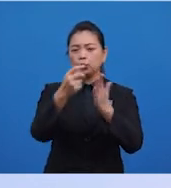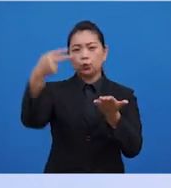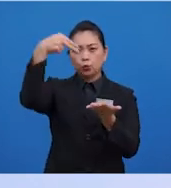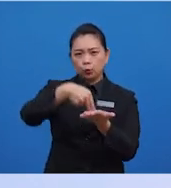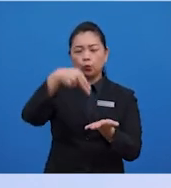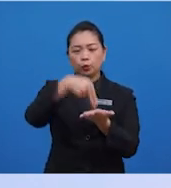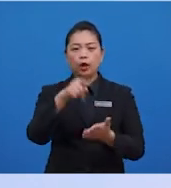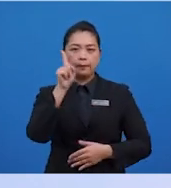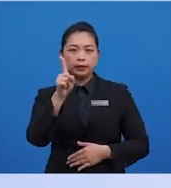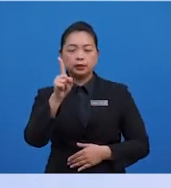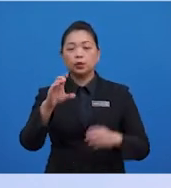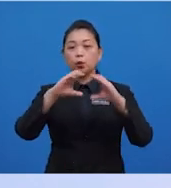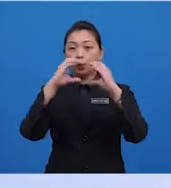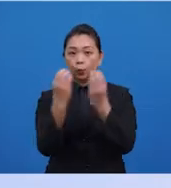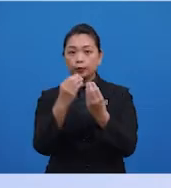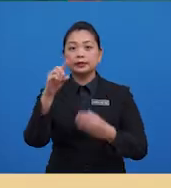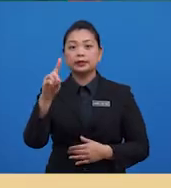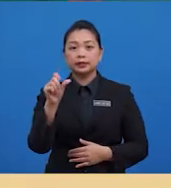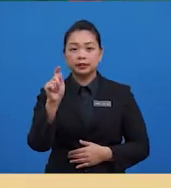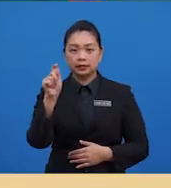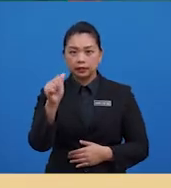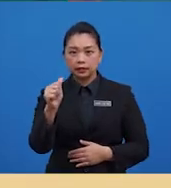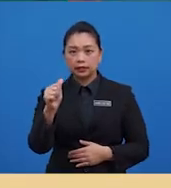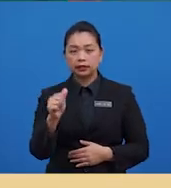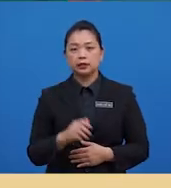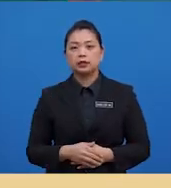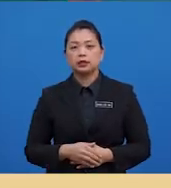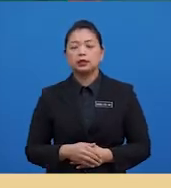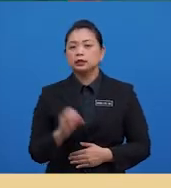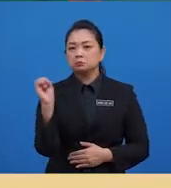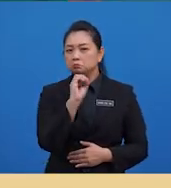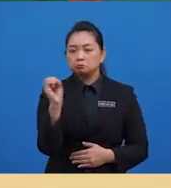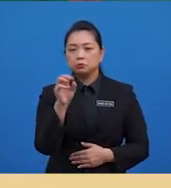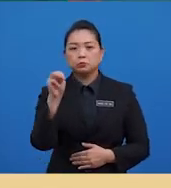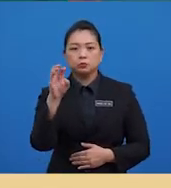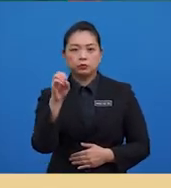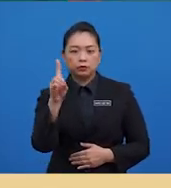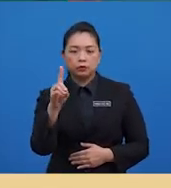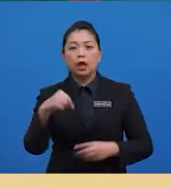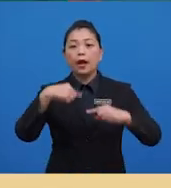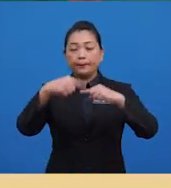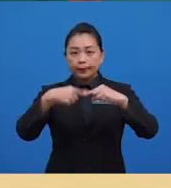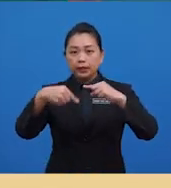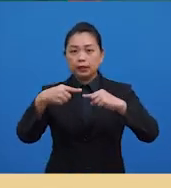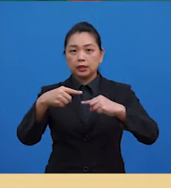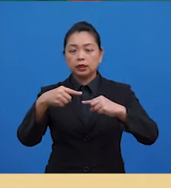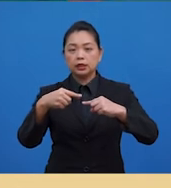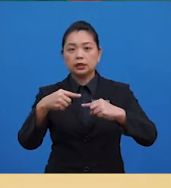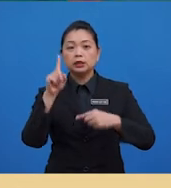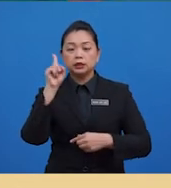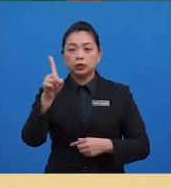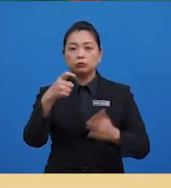bagi sekumpulan set data. Set data dikatakan tiada mood apabila nilai kekerapan